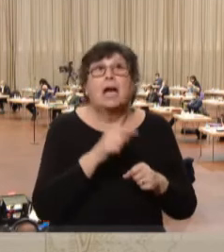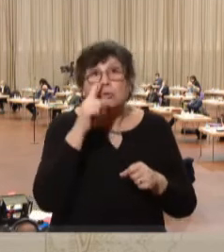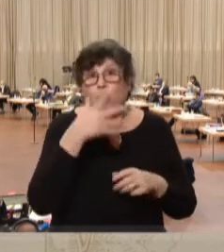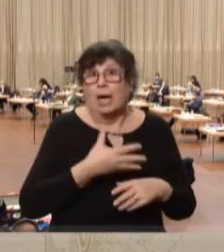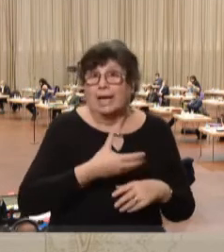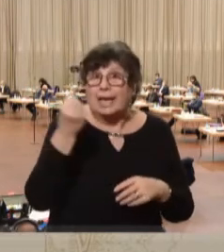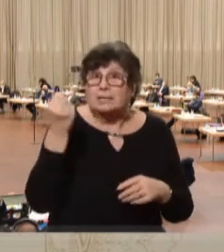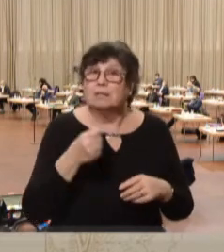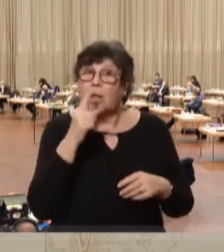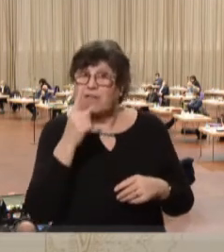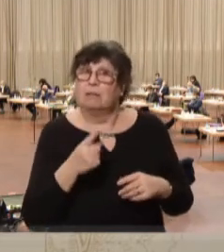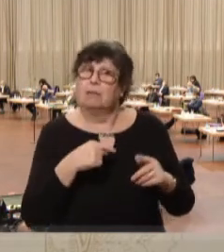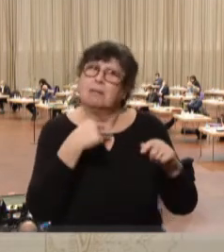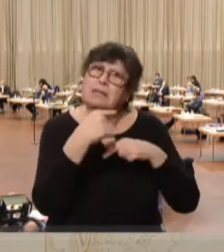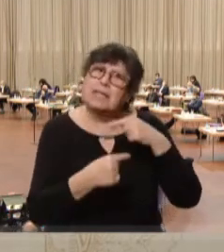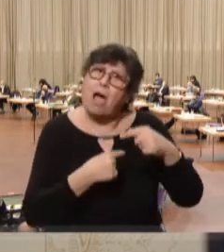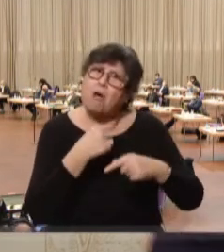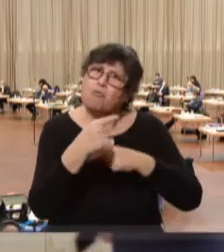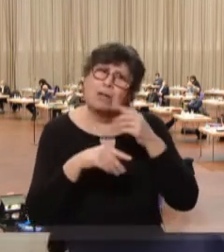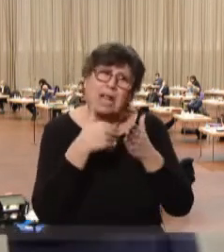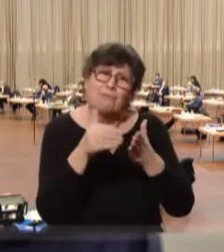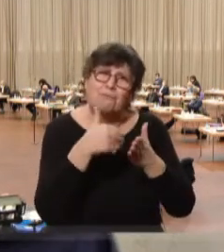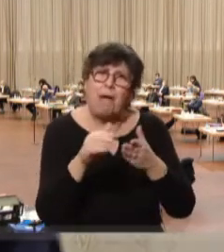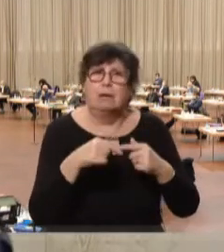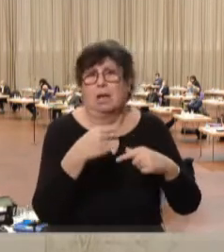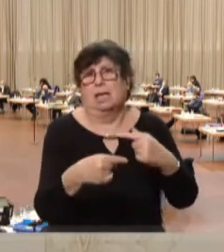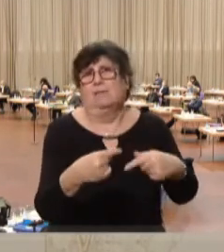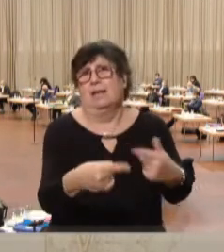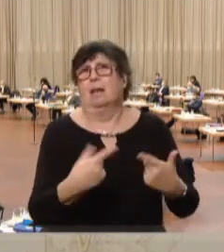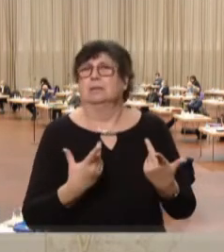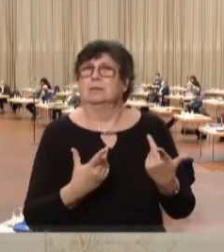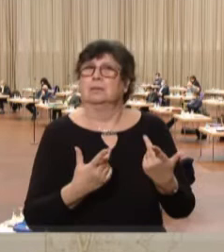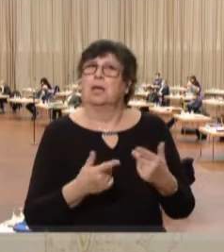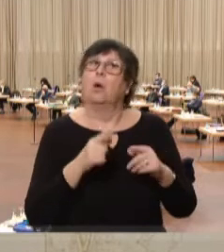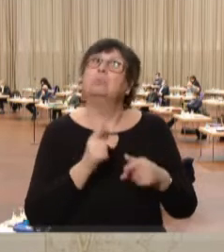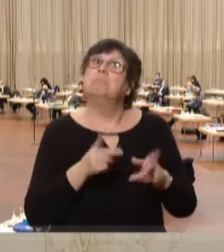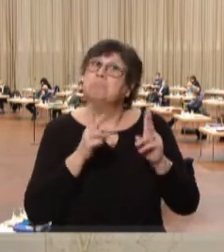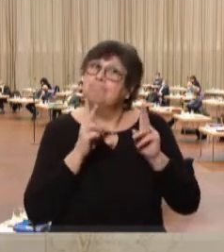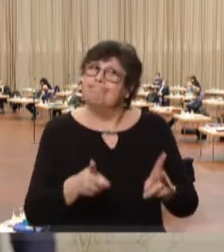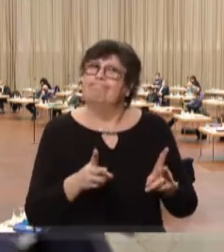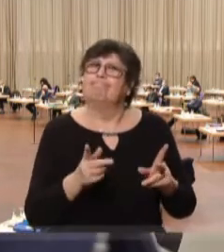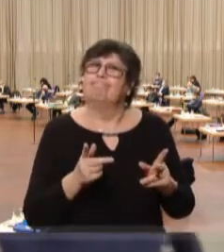werden, indem man sie dauernd fortentwickelt und schließlich verwirklicht.